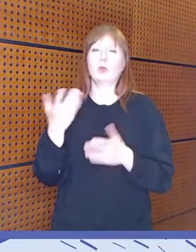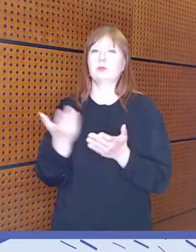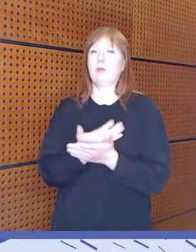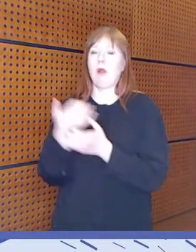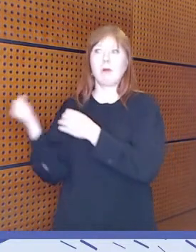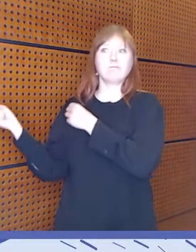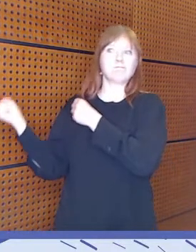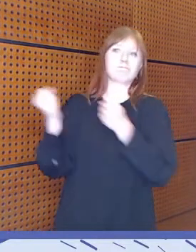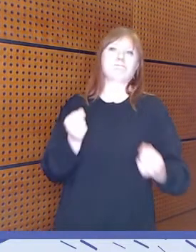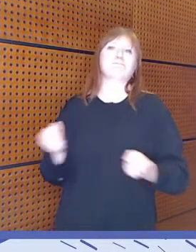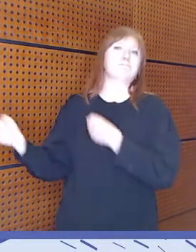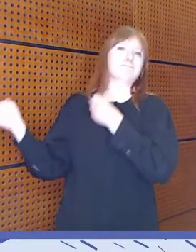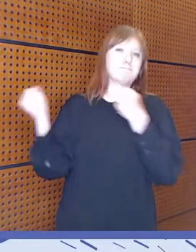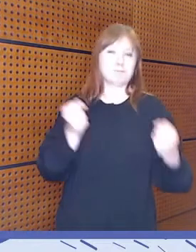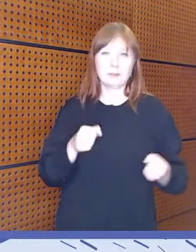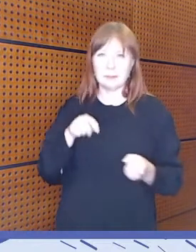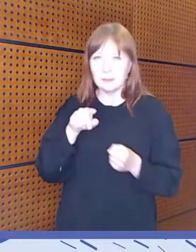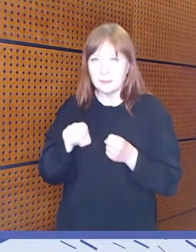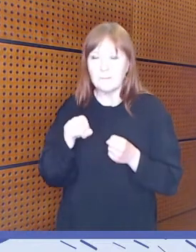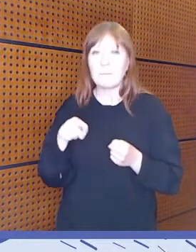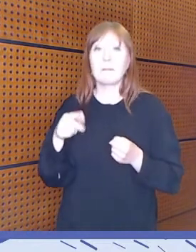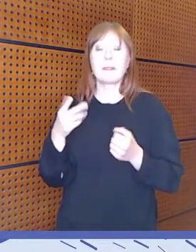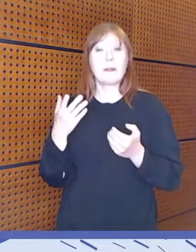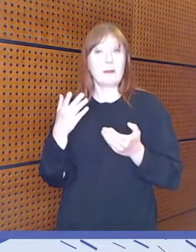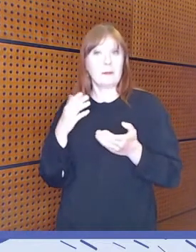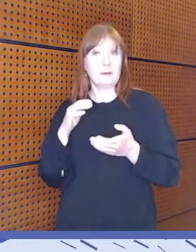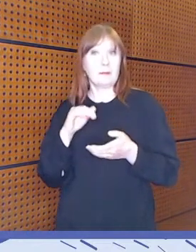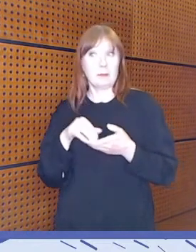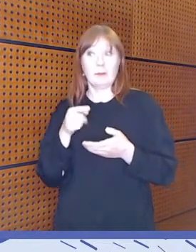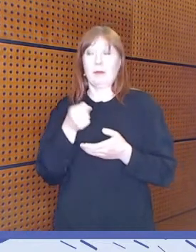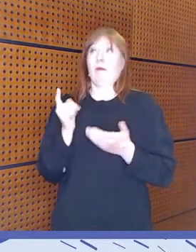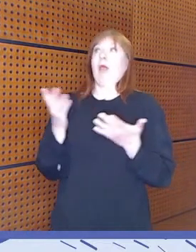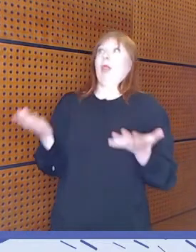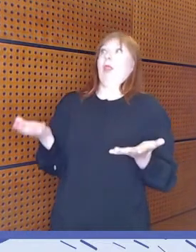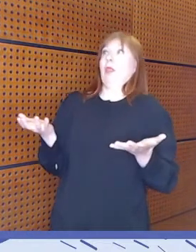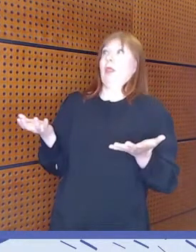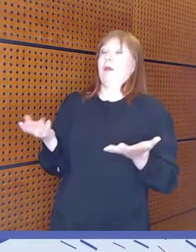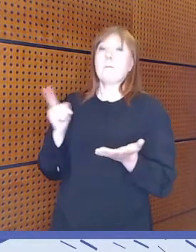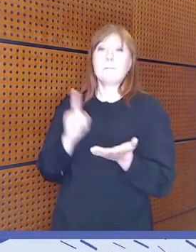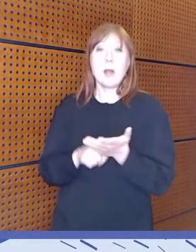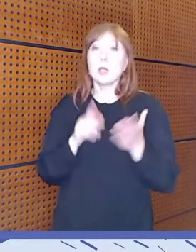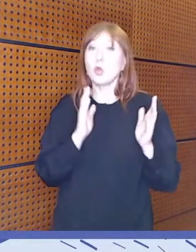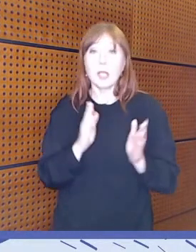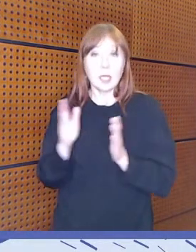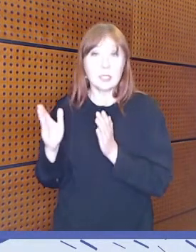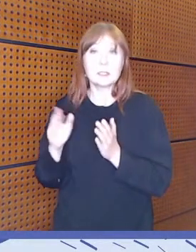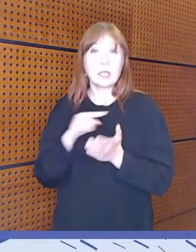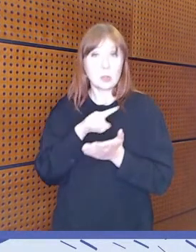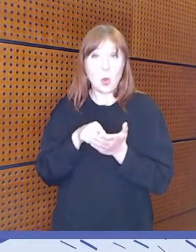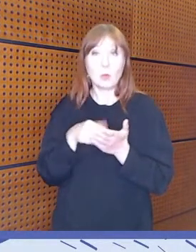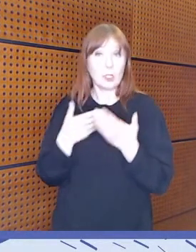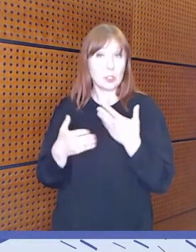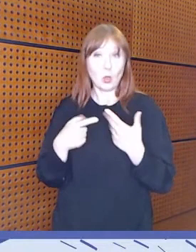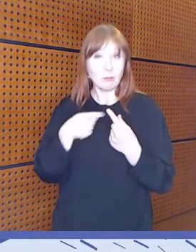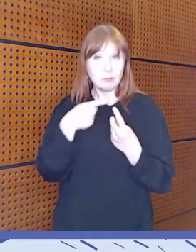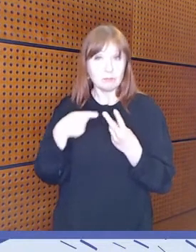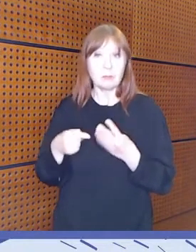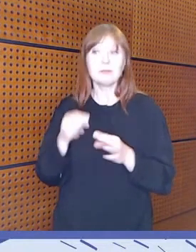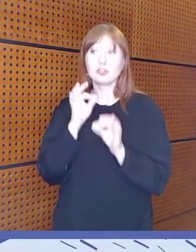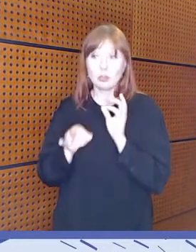tullut sinne ja jotenkin oli vaan pakko järjestää kaupungin toiminnot kaikille